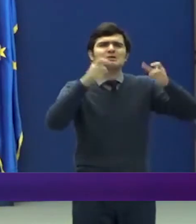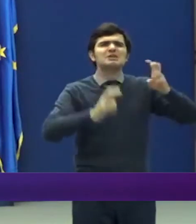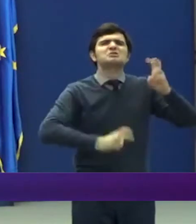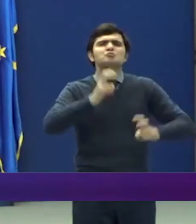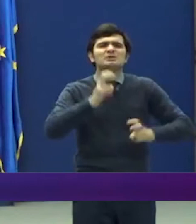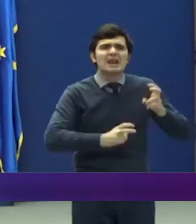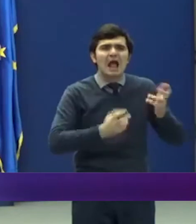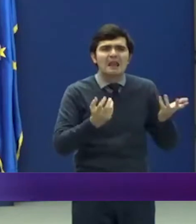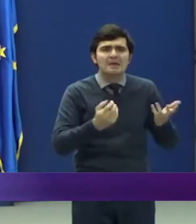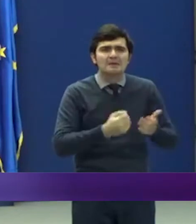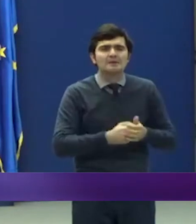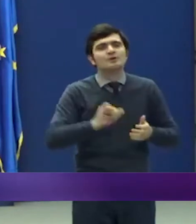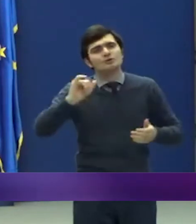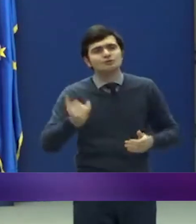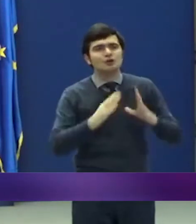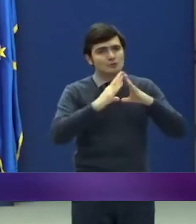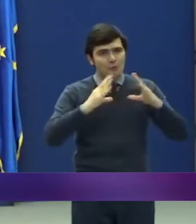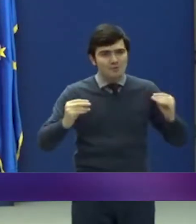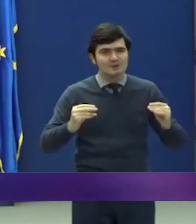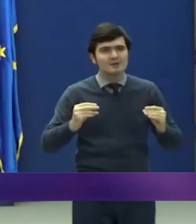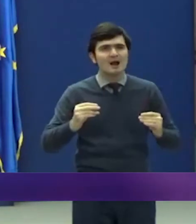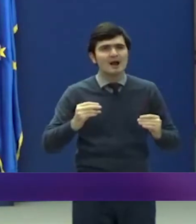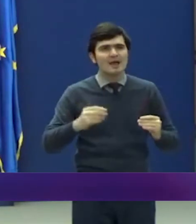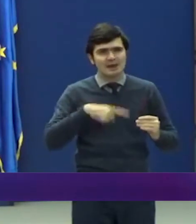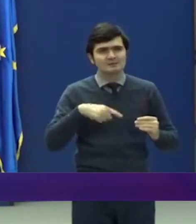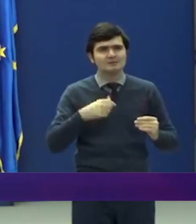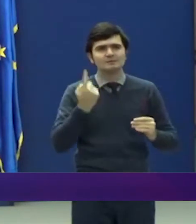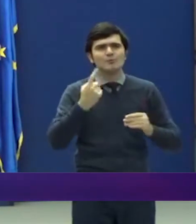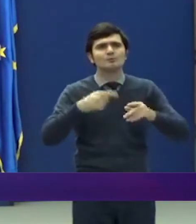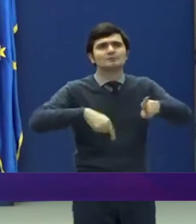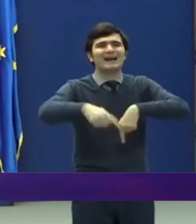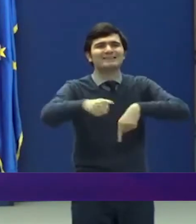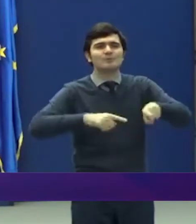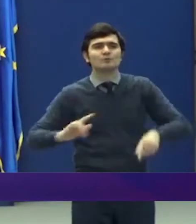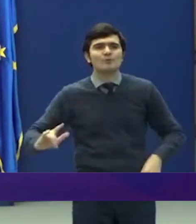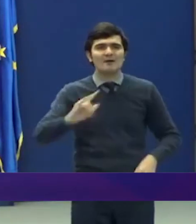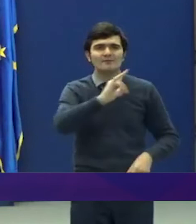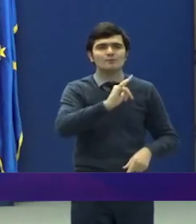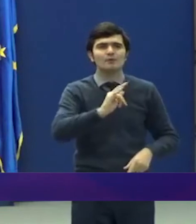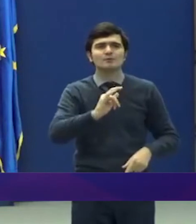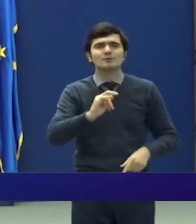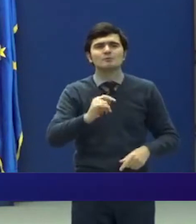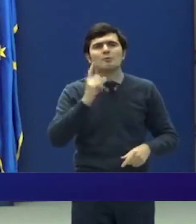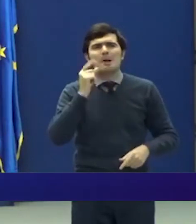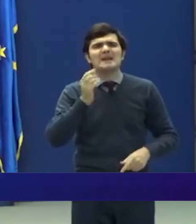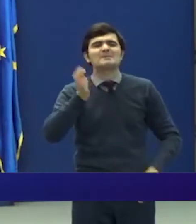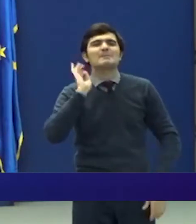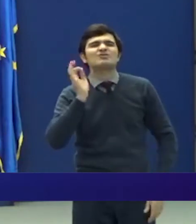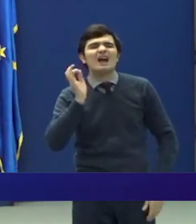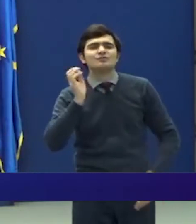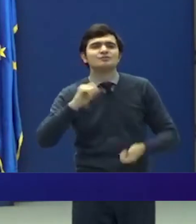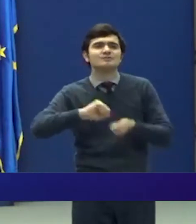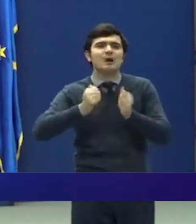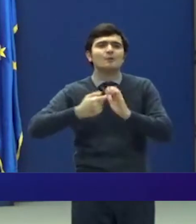în România intră un transport aerian cu specialiști, cu tehnicieni, care asigură